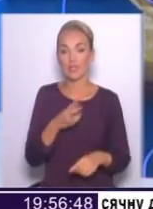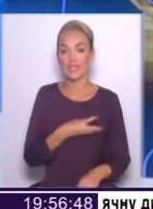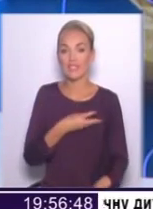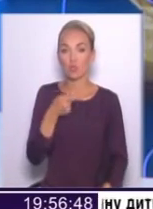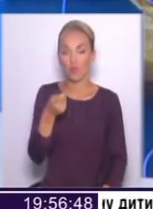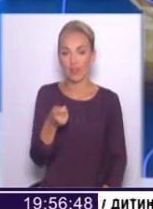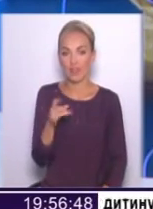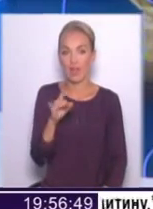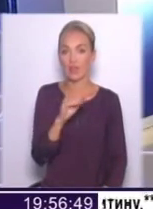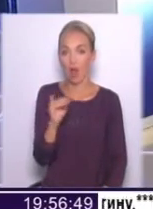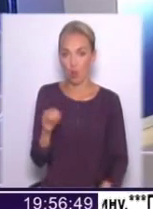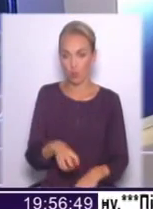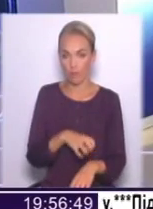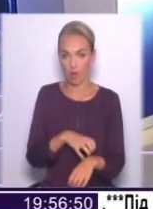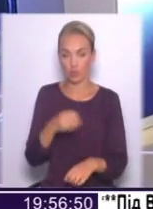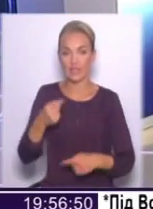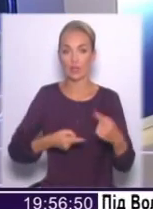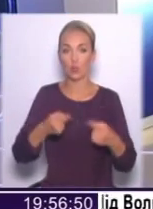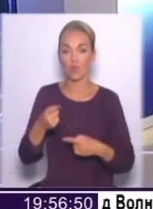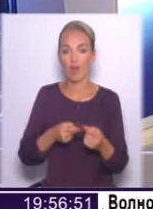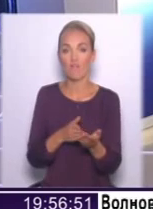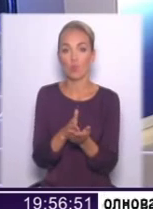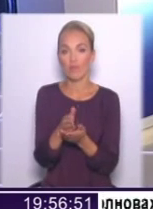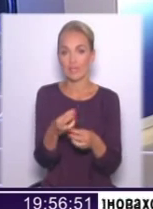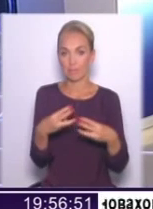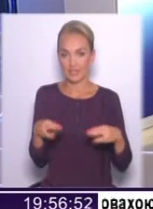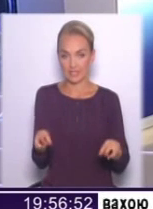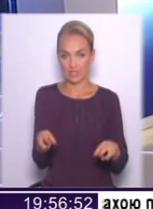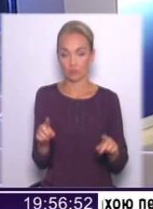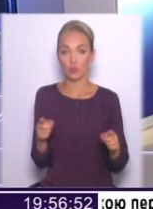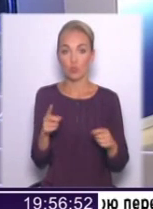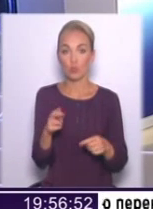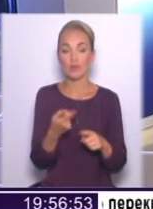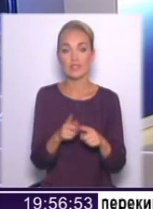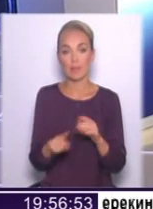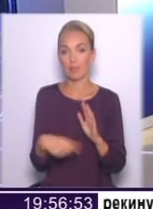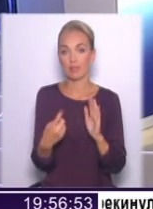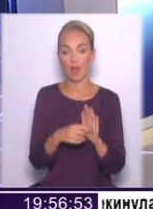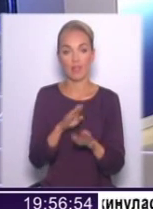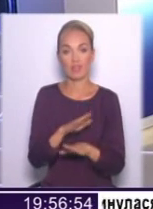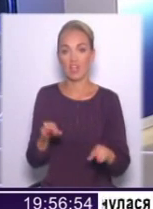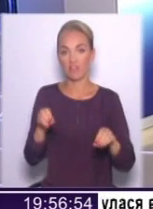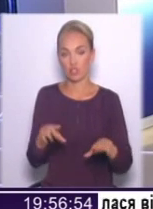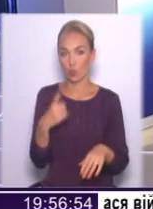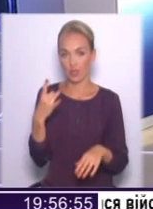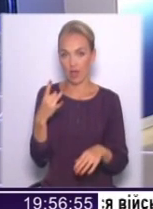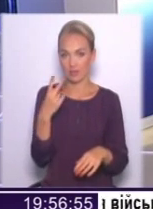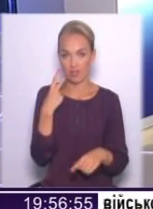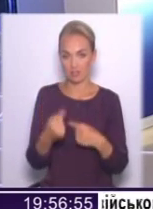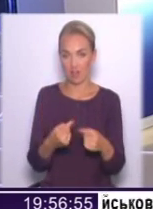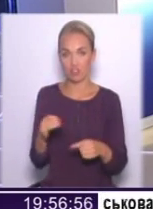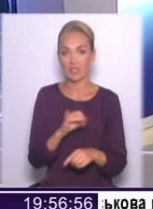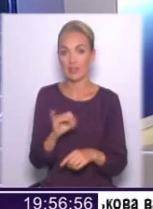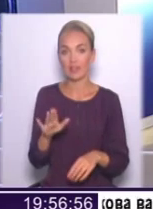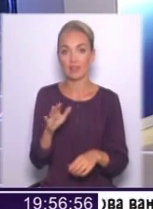радикальною партією, і їх дуже критикував профільний міністр. Ось, ну, чому би це питання не вирішити раз і назавжди, і справді не